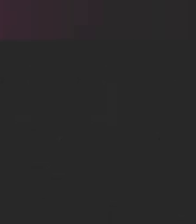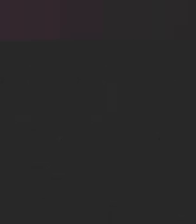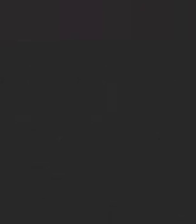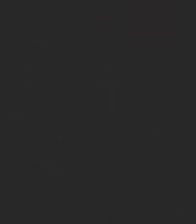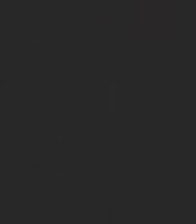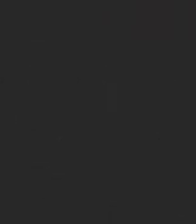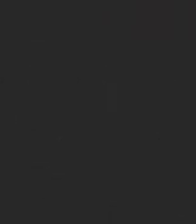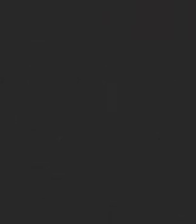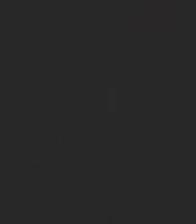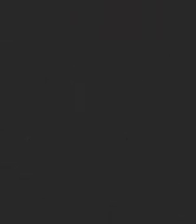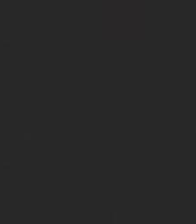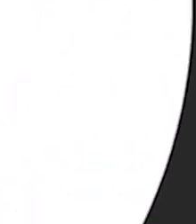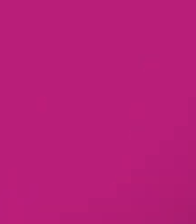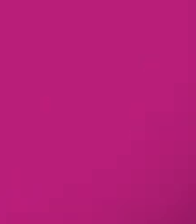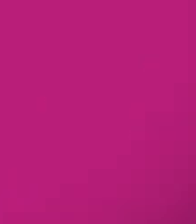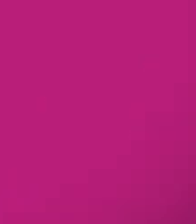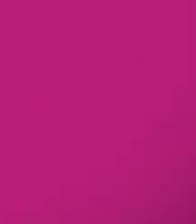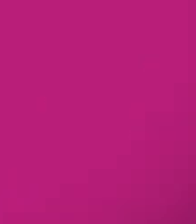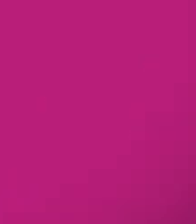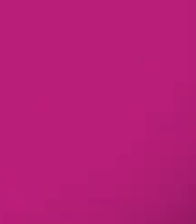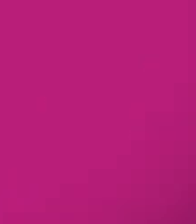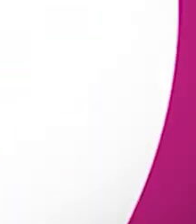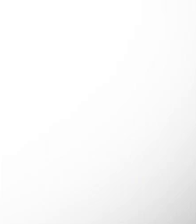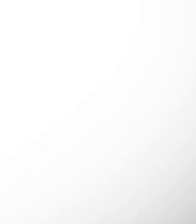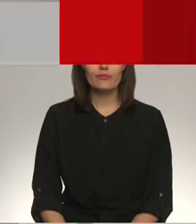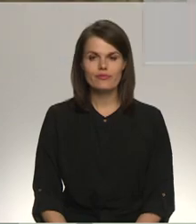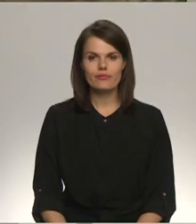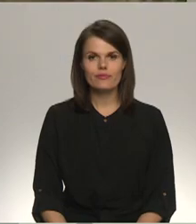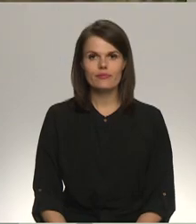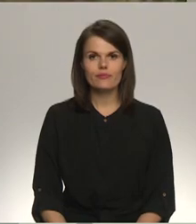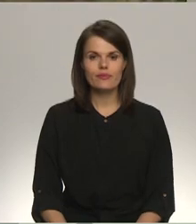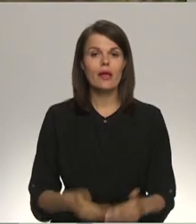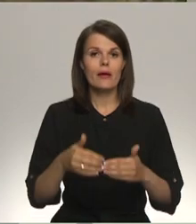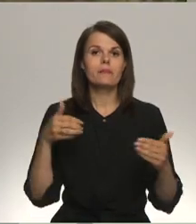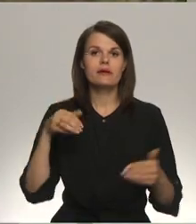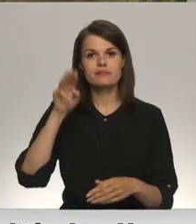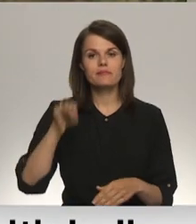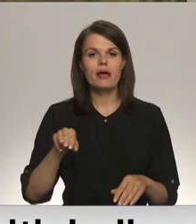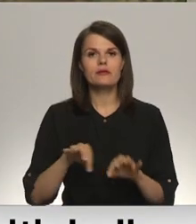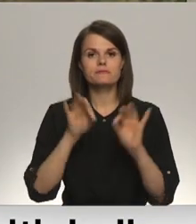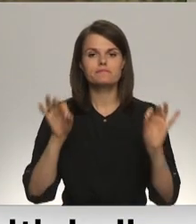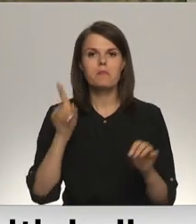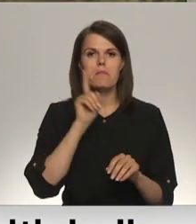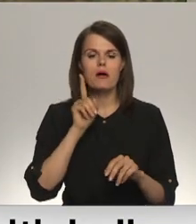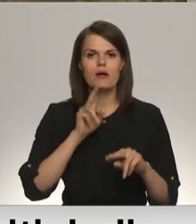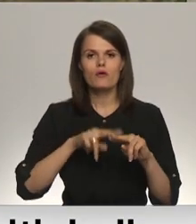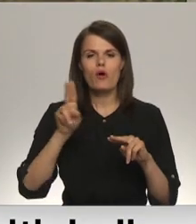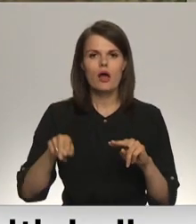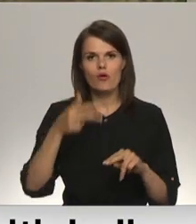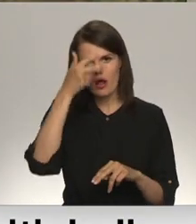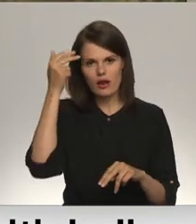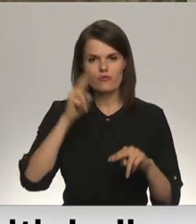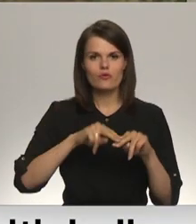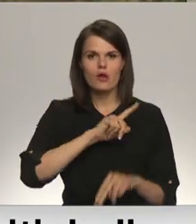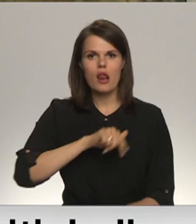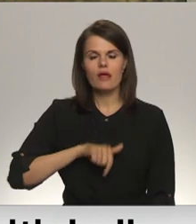Re, visi ēters ir te! Pirms mēneši ievies to pagaidu atļauju Lietuvas un